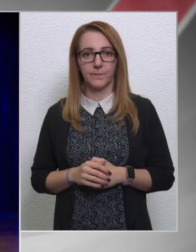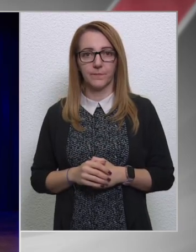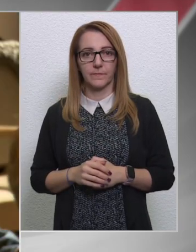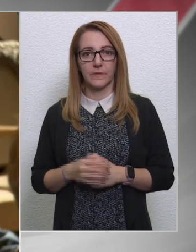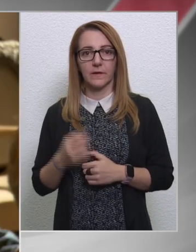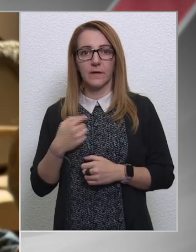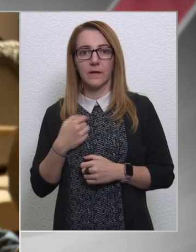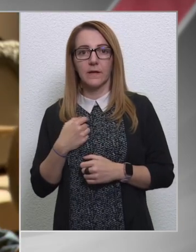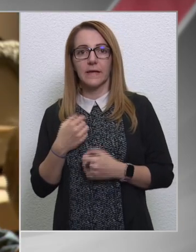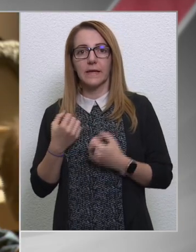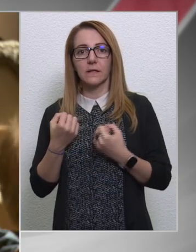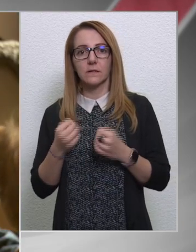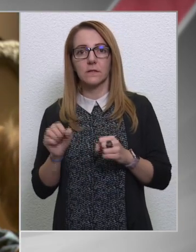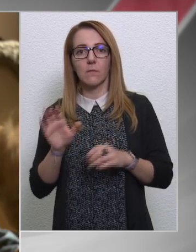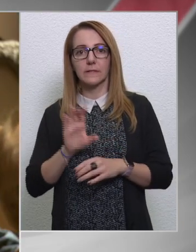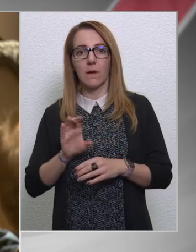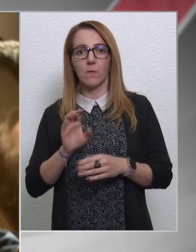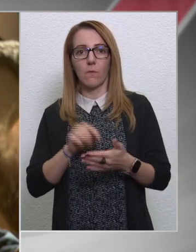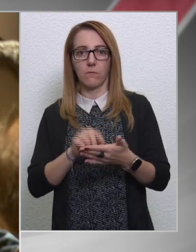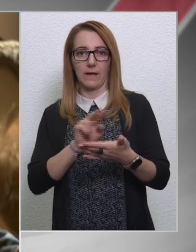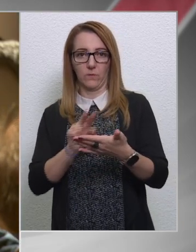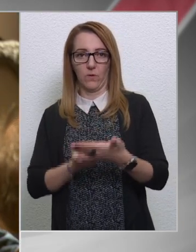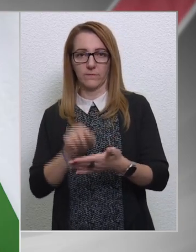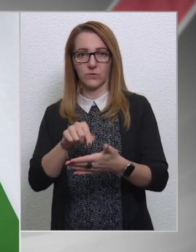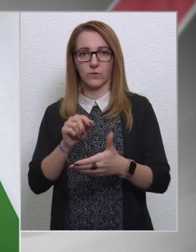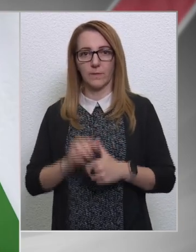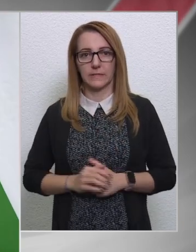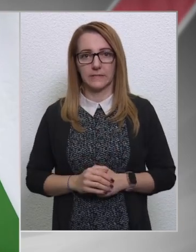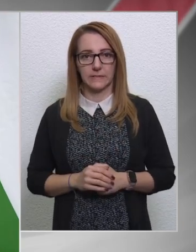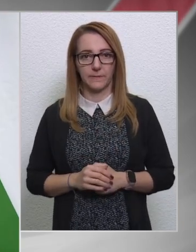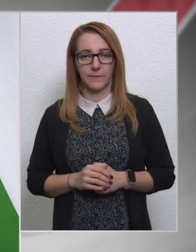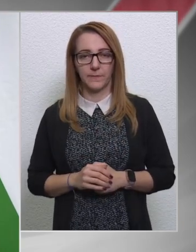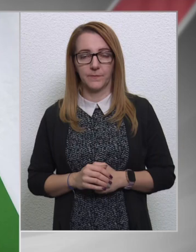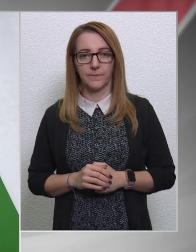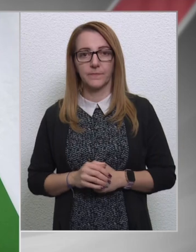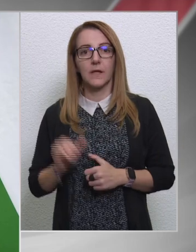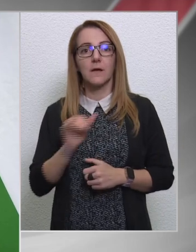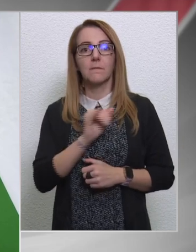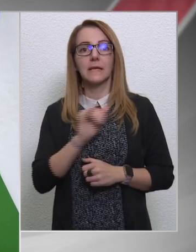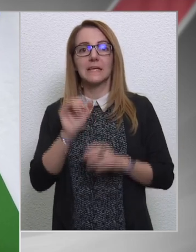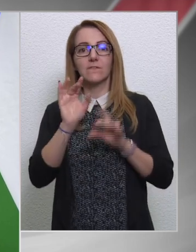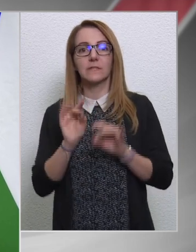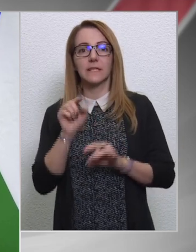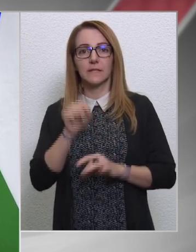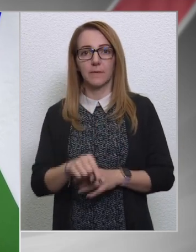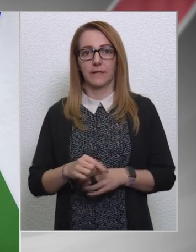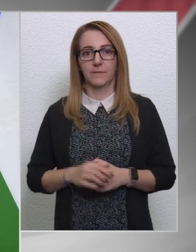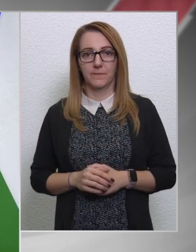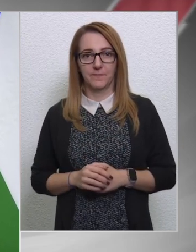Én a Szabad Európán olvastam ezt. Melyik évtizedben?